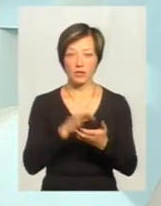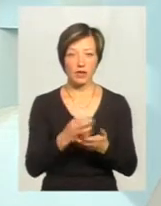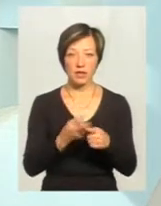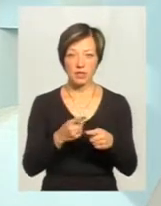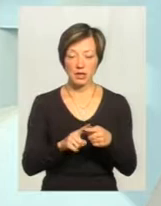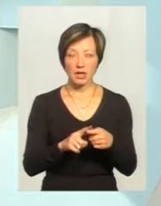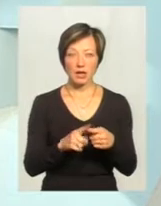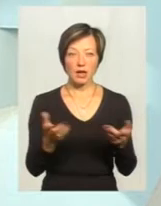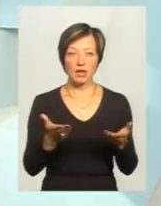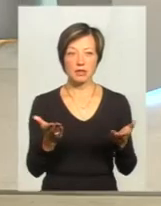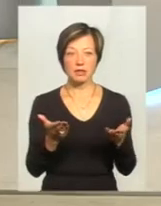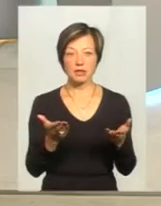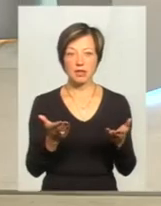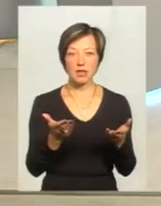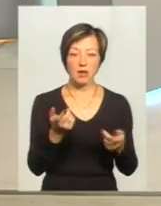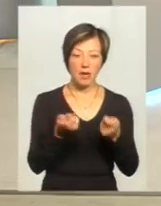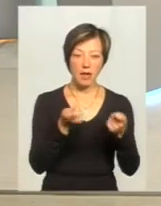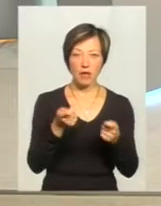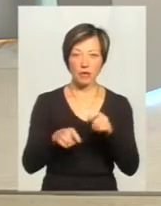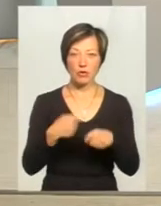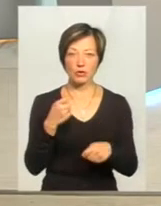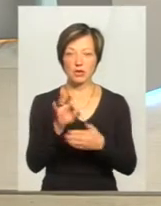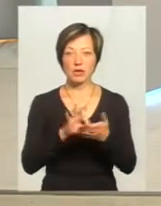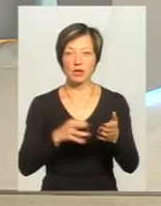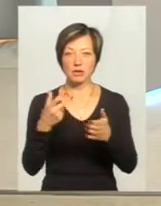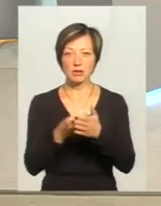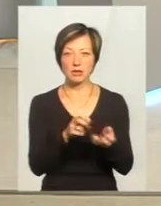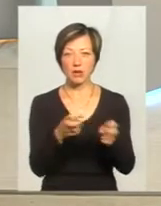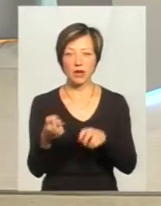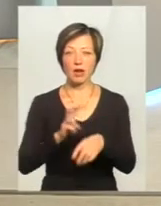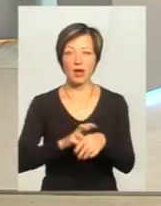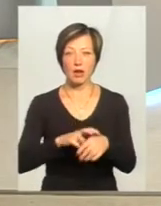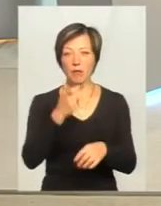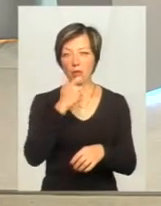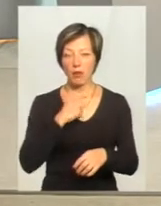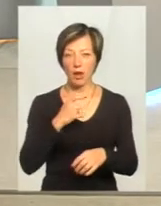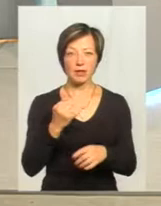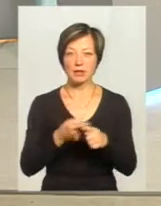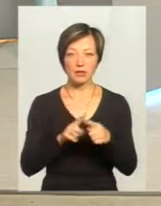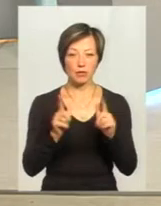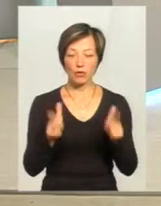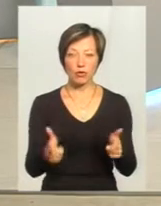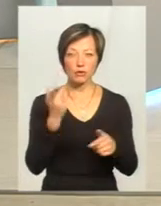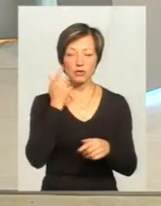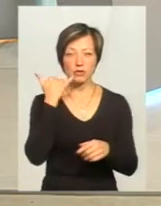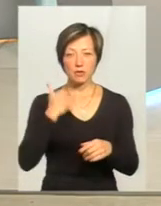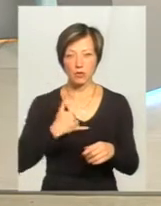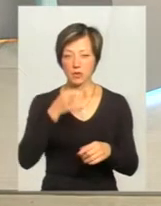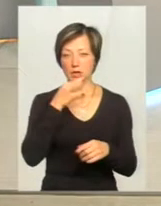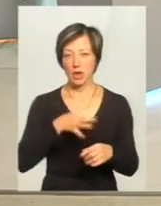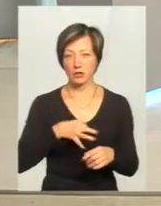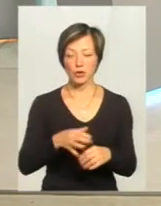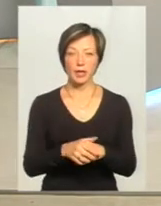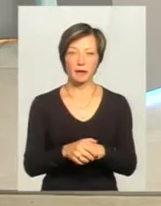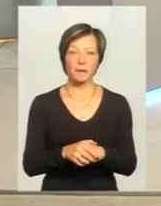якісь маленькі там дефекти одразу нас тут присипляти. Це добре, що в лікарі порядні, і на це не йдуть, і завжди зателефонують, і скажуть.